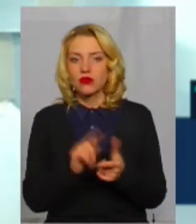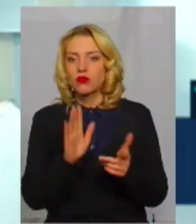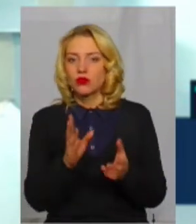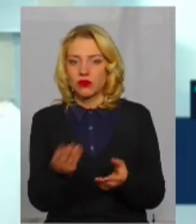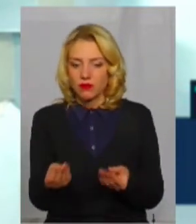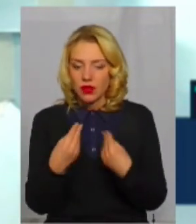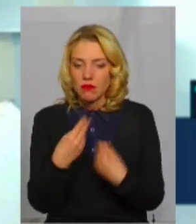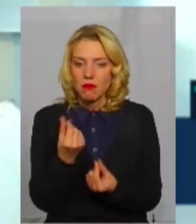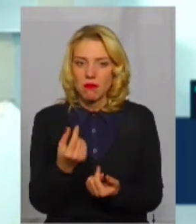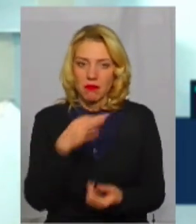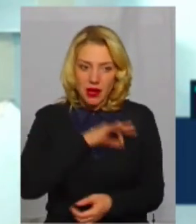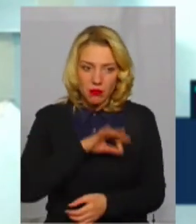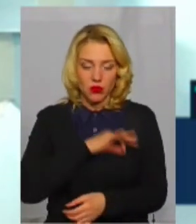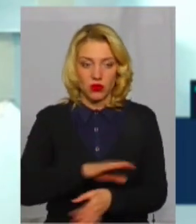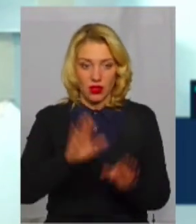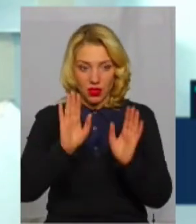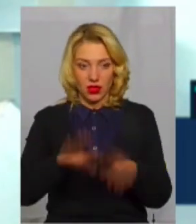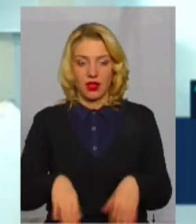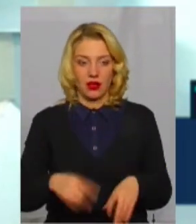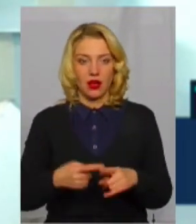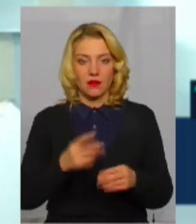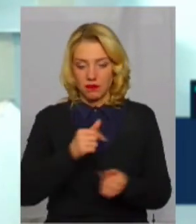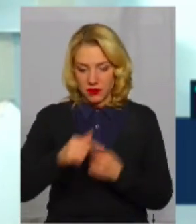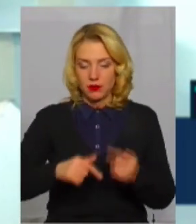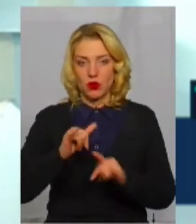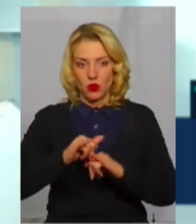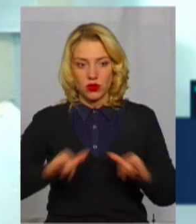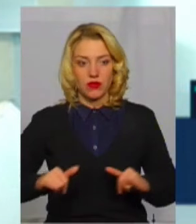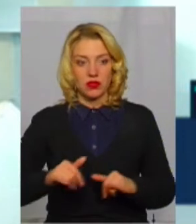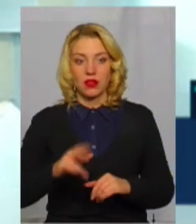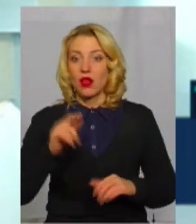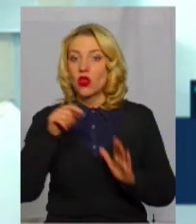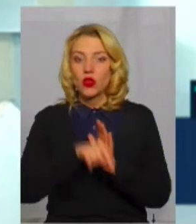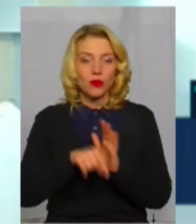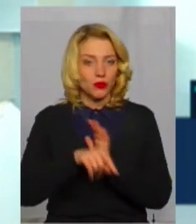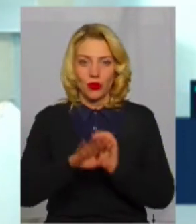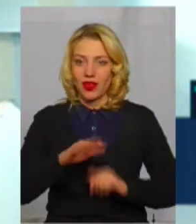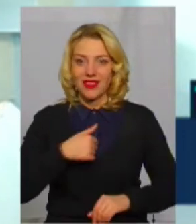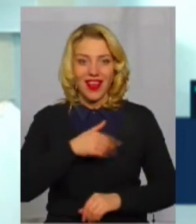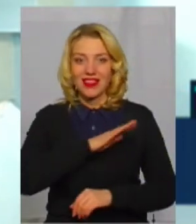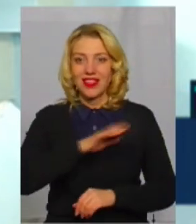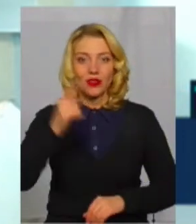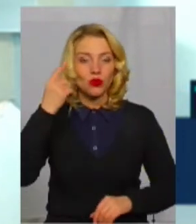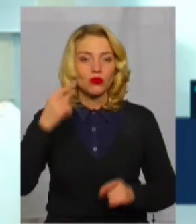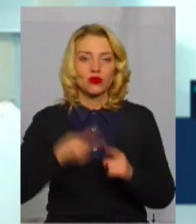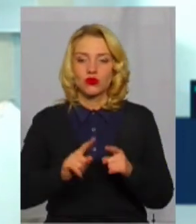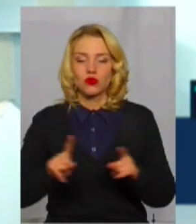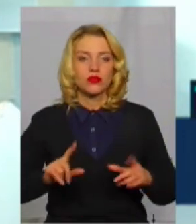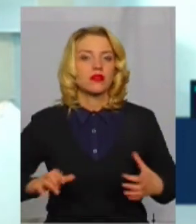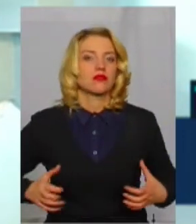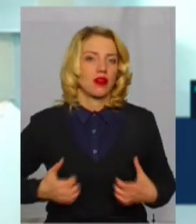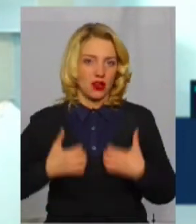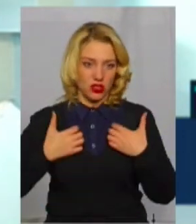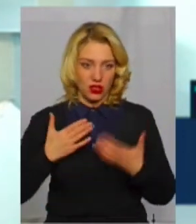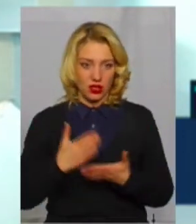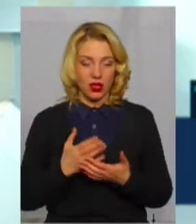прибутки, і нехай навіть підприємництво там розвивається. Тобто, я не думаю, що в цьому є щось такого страшного,